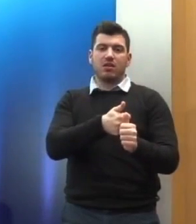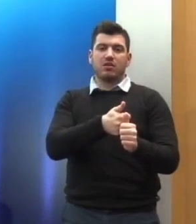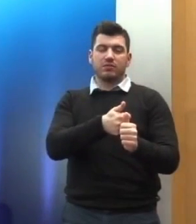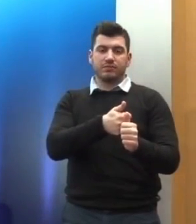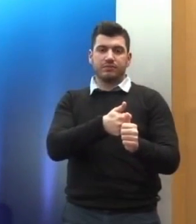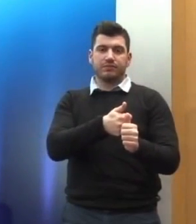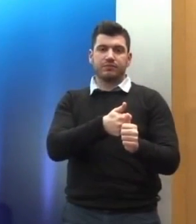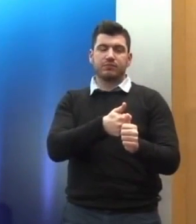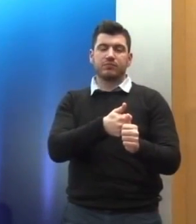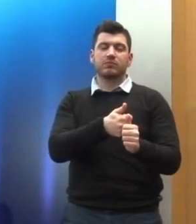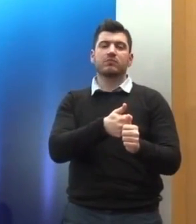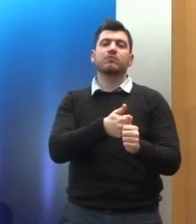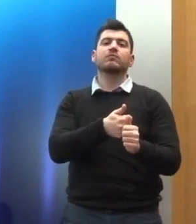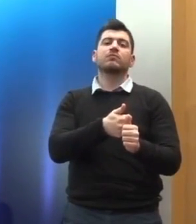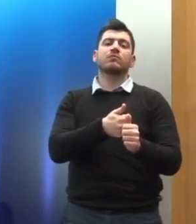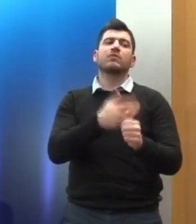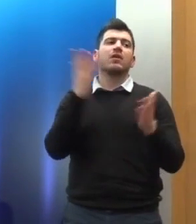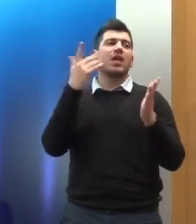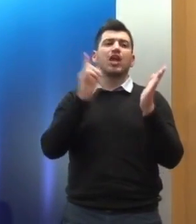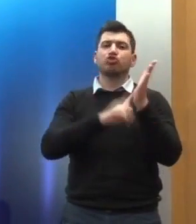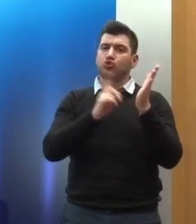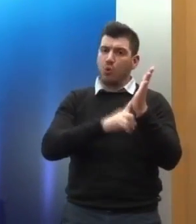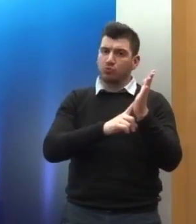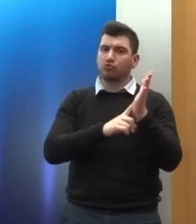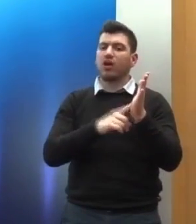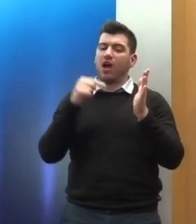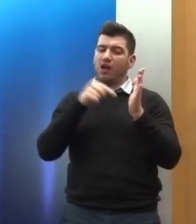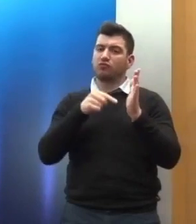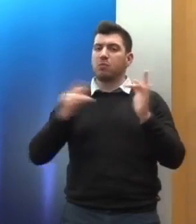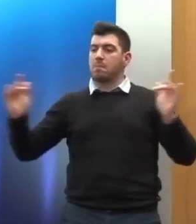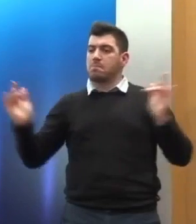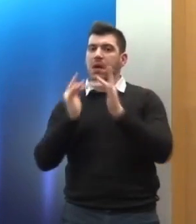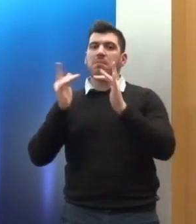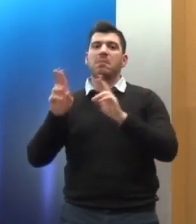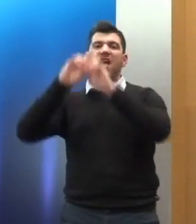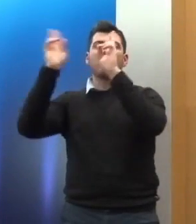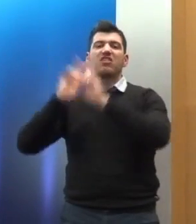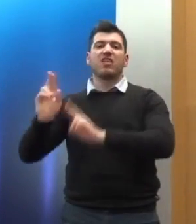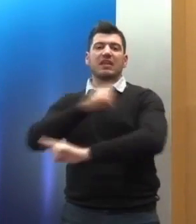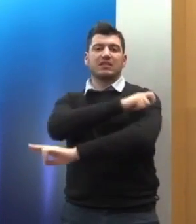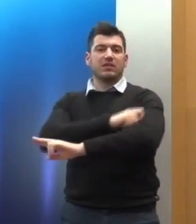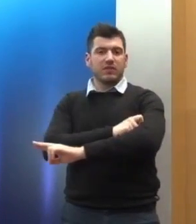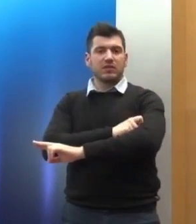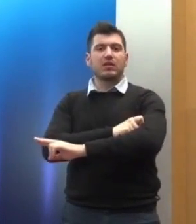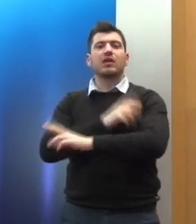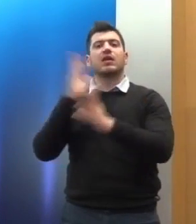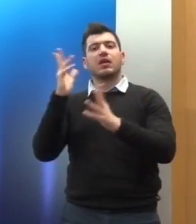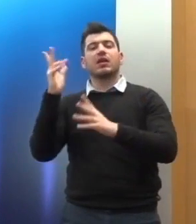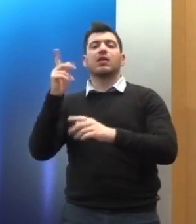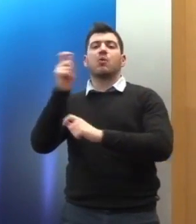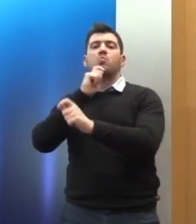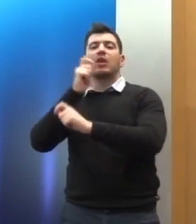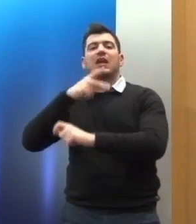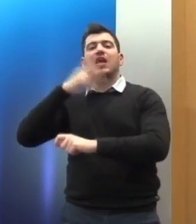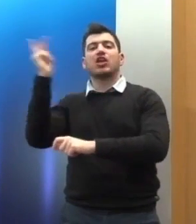στην Ευρωπαϊκή Σύμβαση στο Δικαιομάδο του Ανθρώπου ή στο Σύμφωνο για τα ατομικά και τα πολιτικά δικαιώματα. Δεν